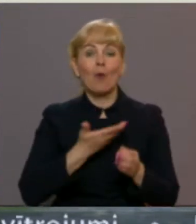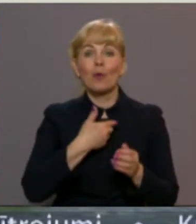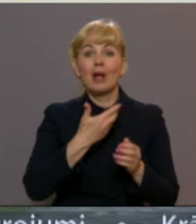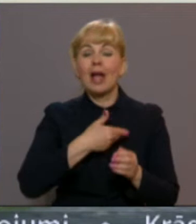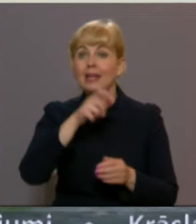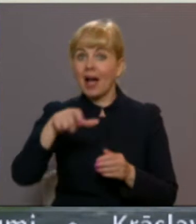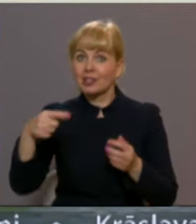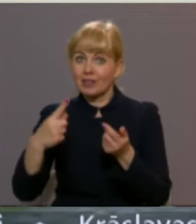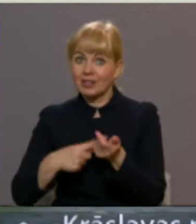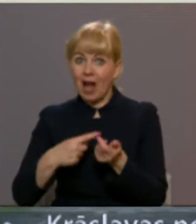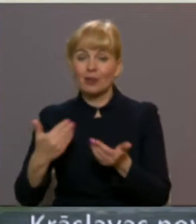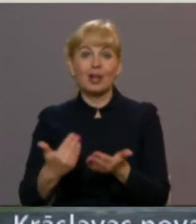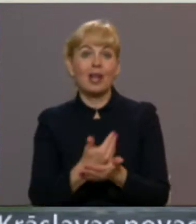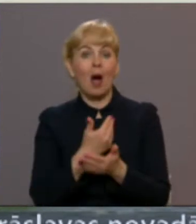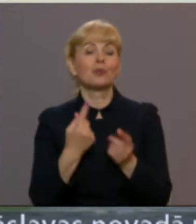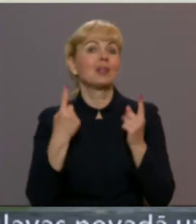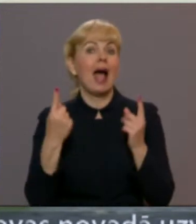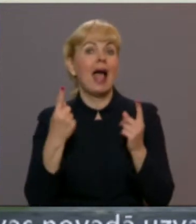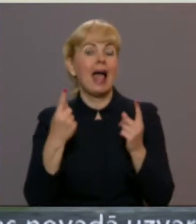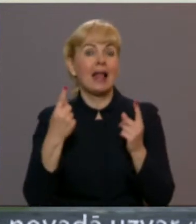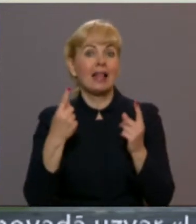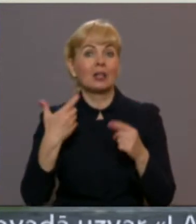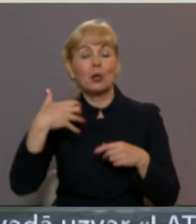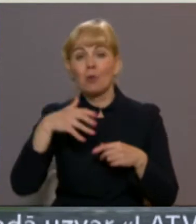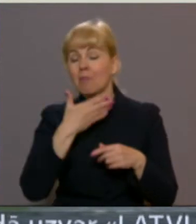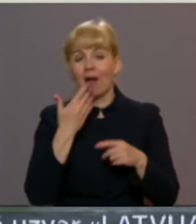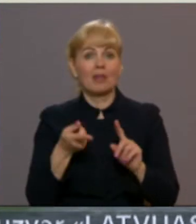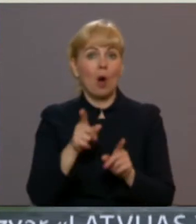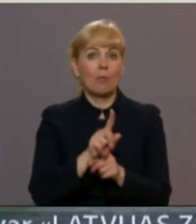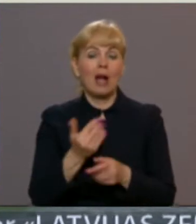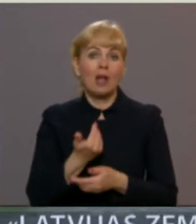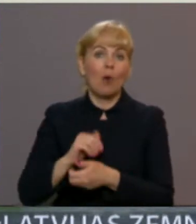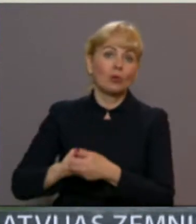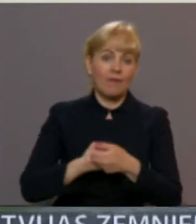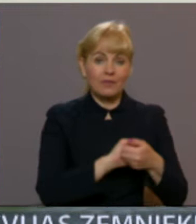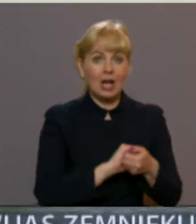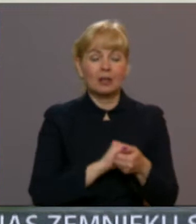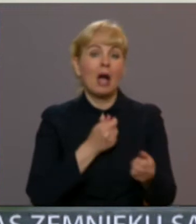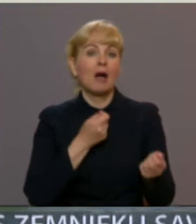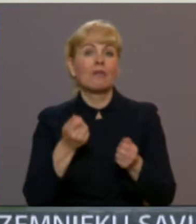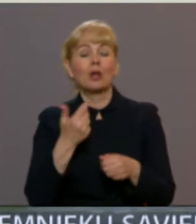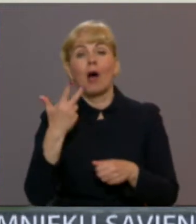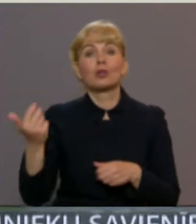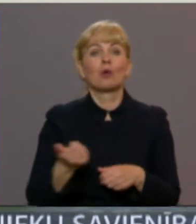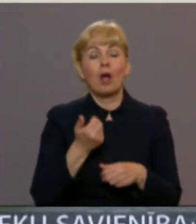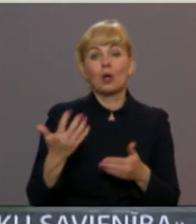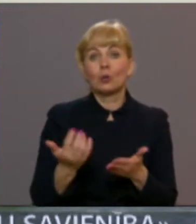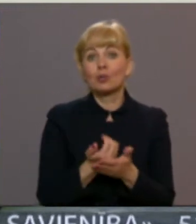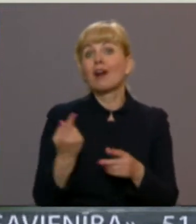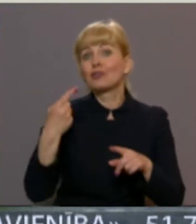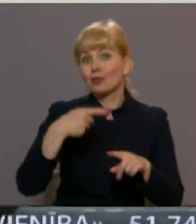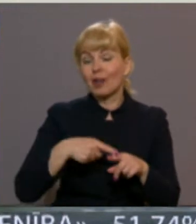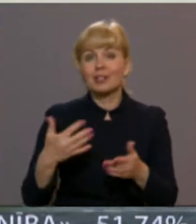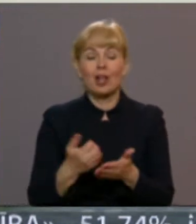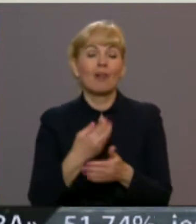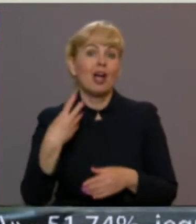skaita ziņā. Bet jaunais elektorāts var domē nav mainījis. Jaunā vienotība, kas doma vada jau 8 gadus uzvarējusi arī šoreiz